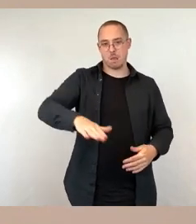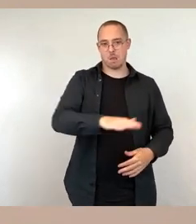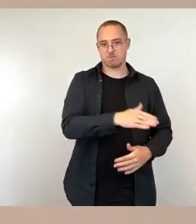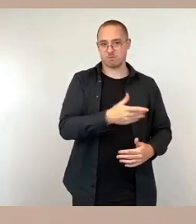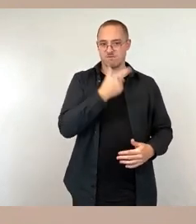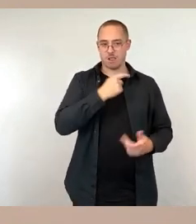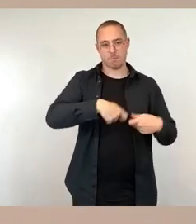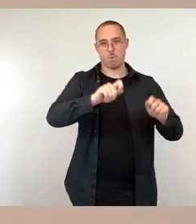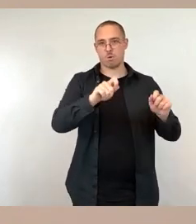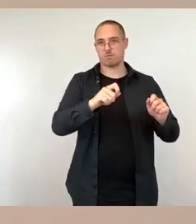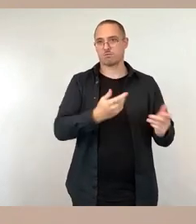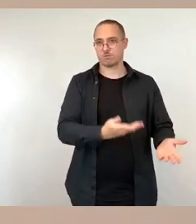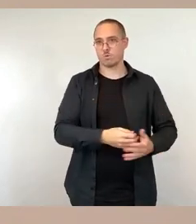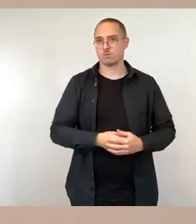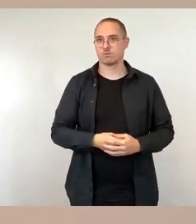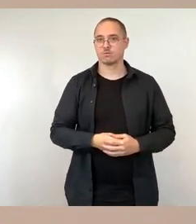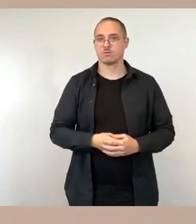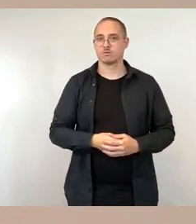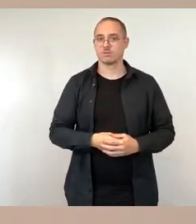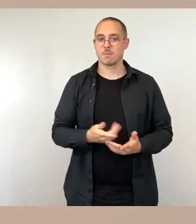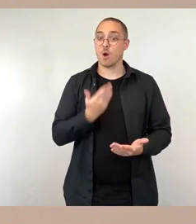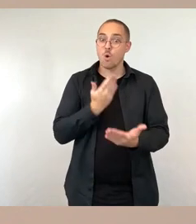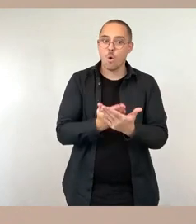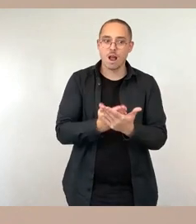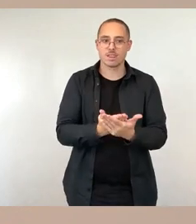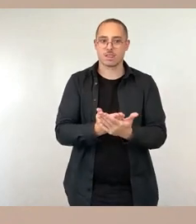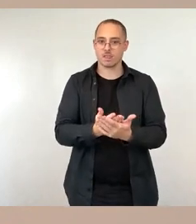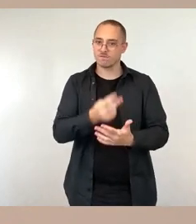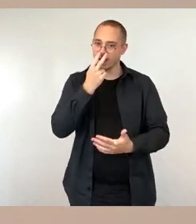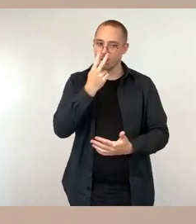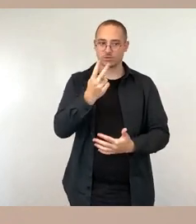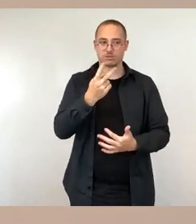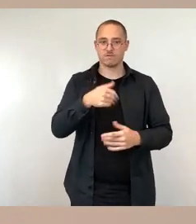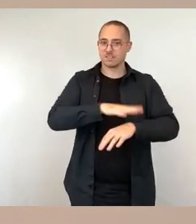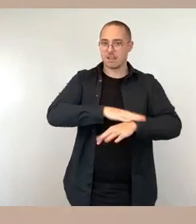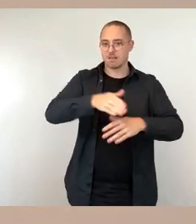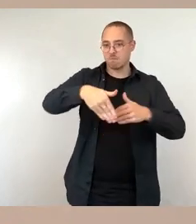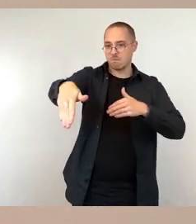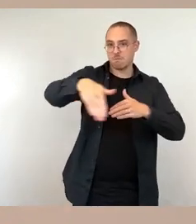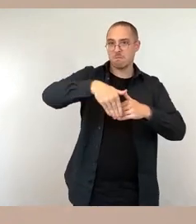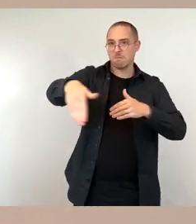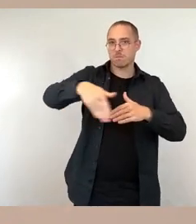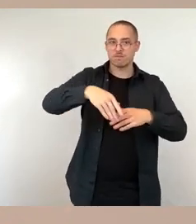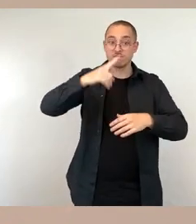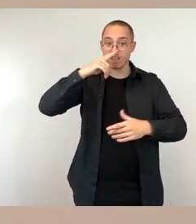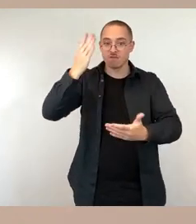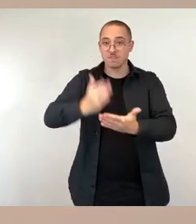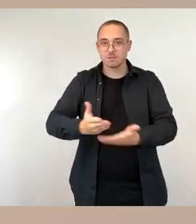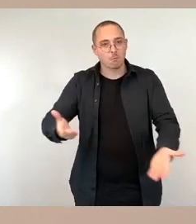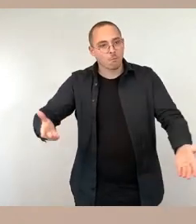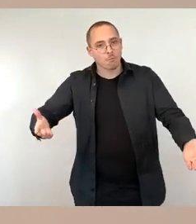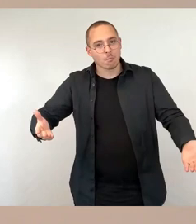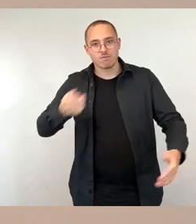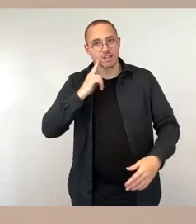konkret das Klinikum die weitere Zeitkette für die Realisierung des Parkhauses vorgesehen hat. Das müsste man gegebenenfalls nachreichen.